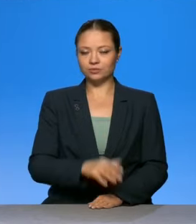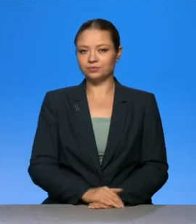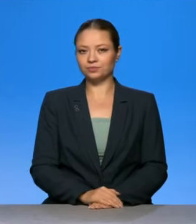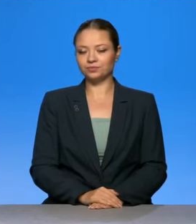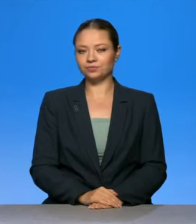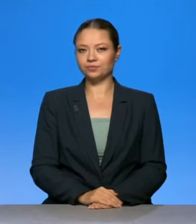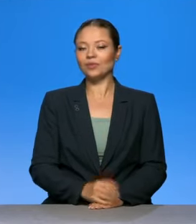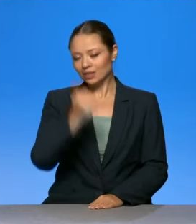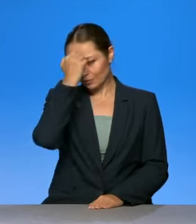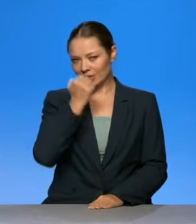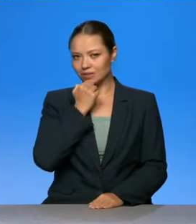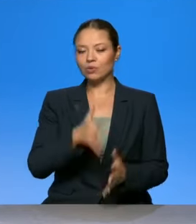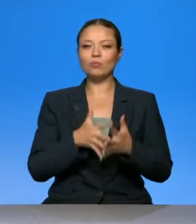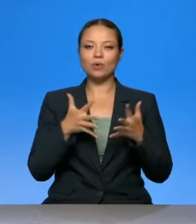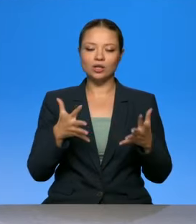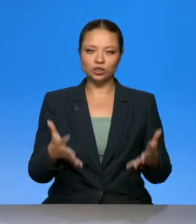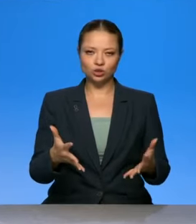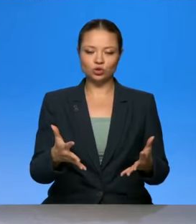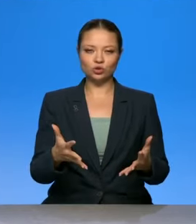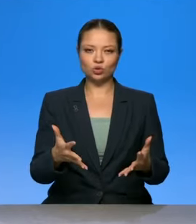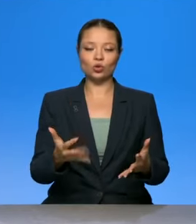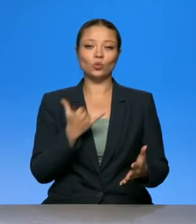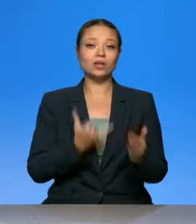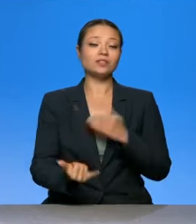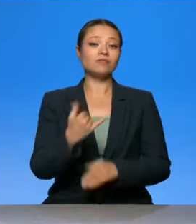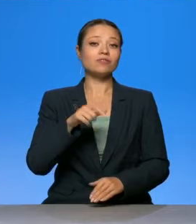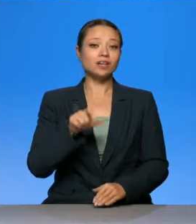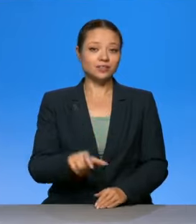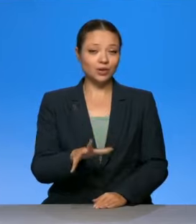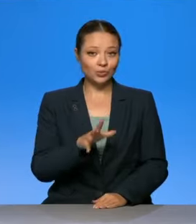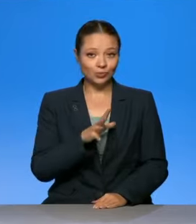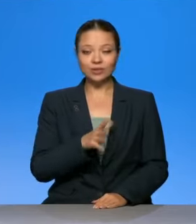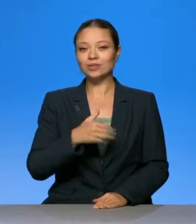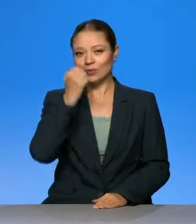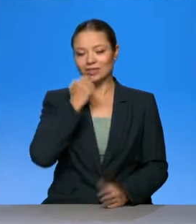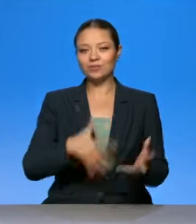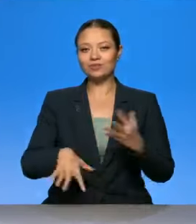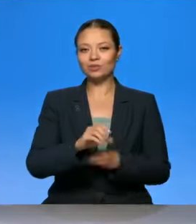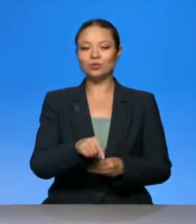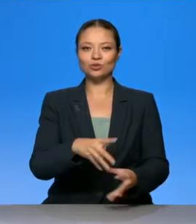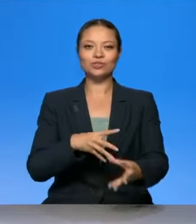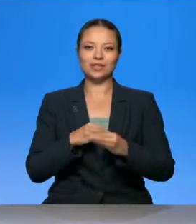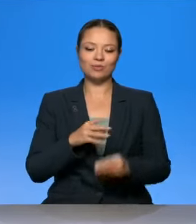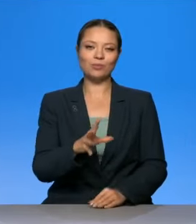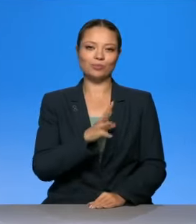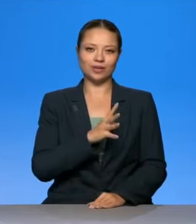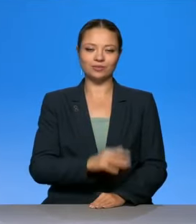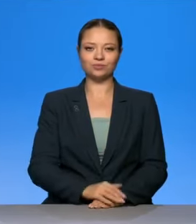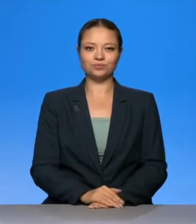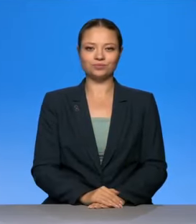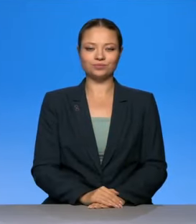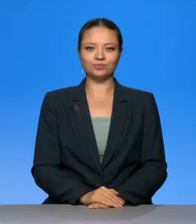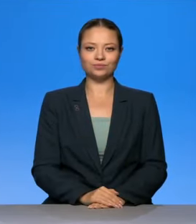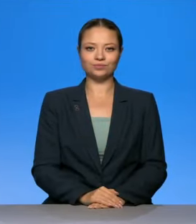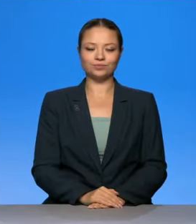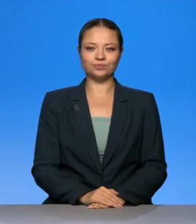не то. Спасибо вам большое. Михаил Костин был у нас в гостях. программа «Отражение». Спасибо всем за то, что провели это время с нами. Увидимся. До